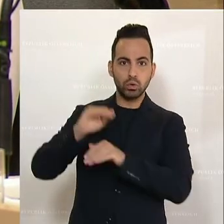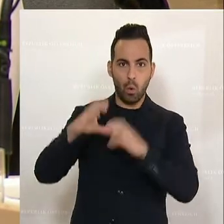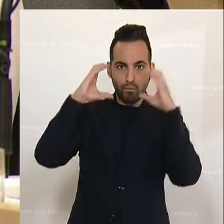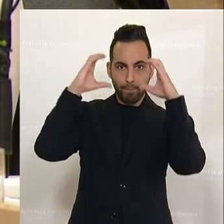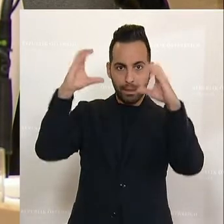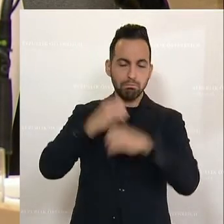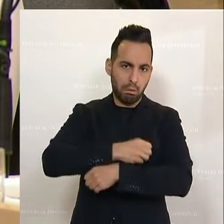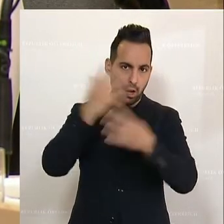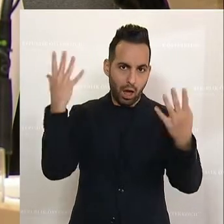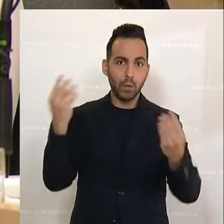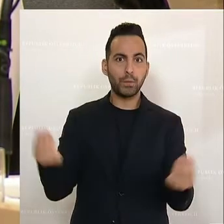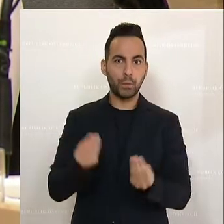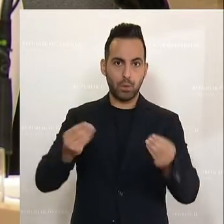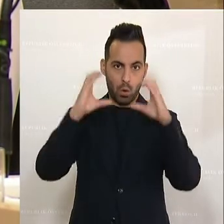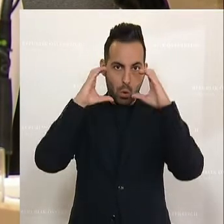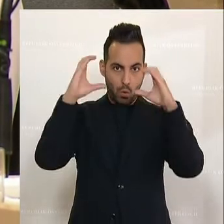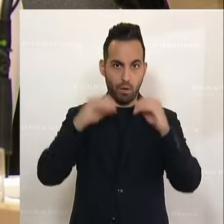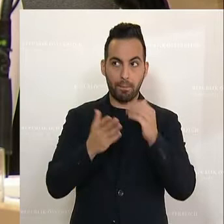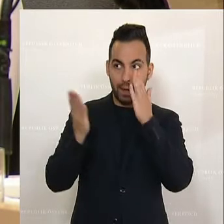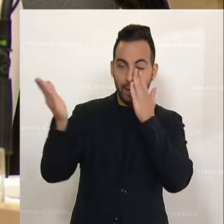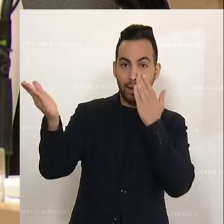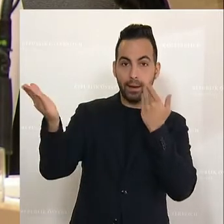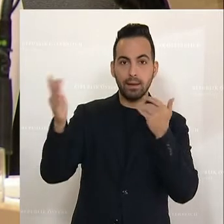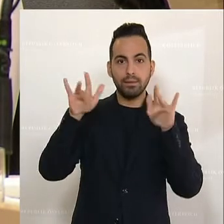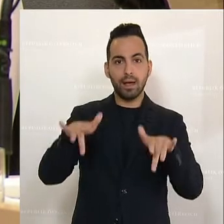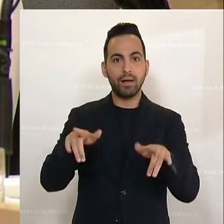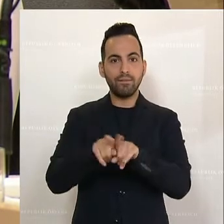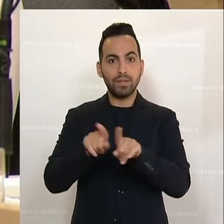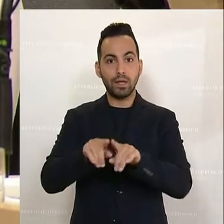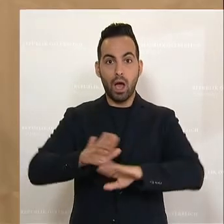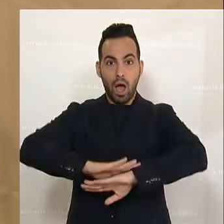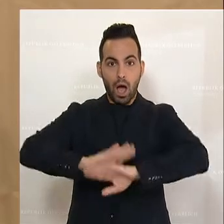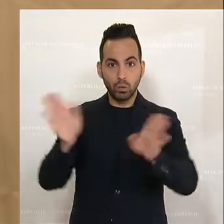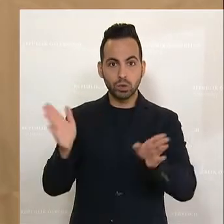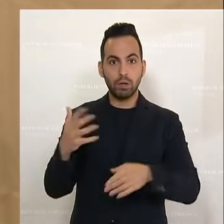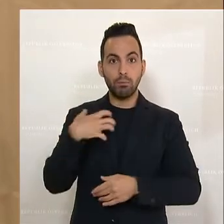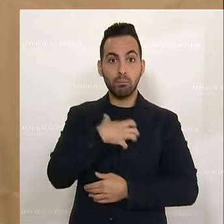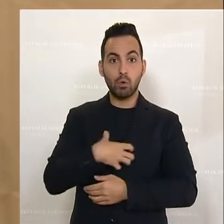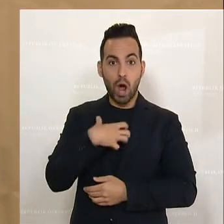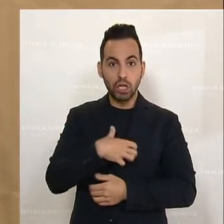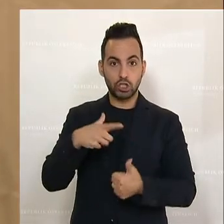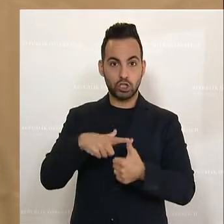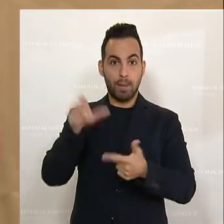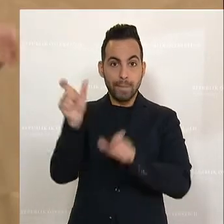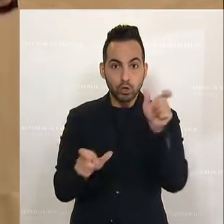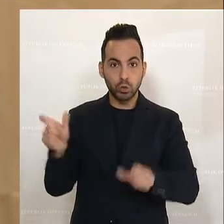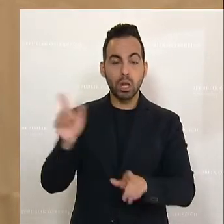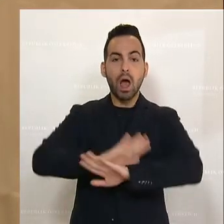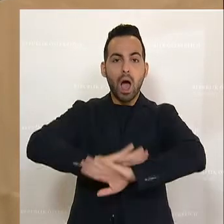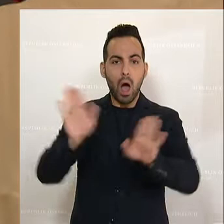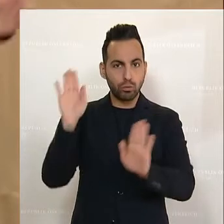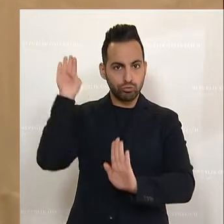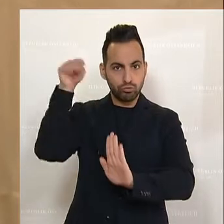weil natürlich eine ÖVP, die am Boden liegt, nicht moralisch, inhaltlich, personell am Boden liegt, ist ein